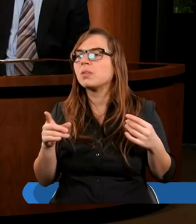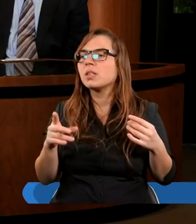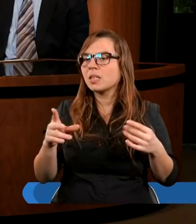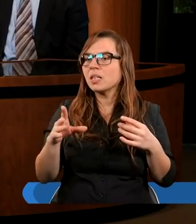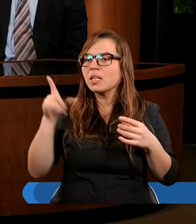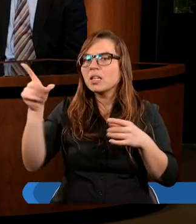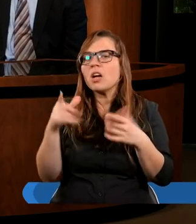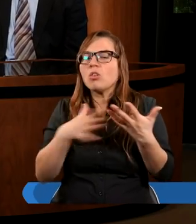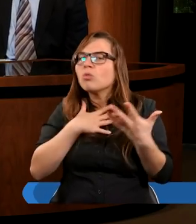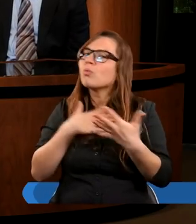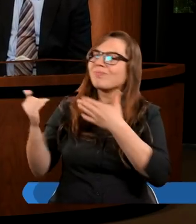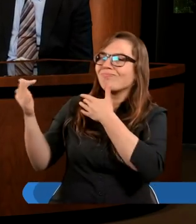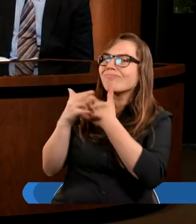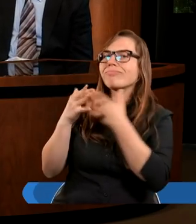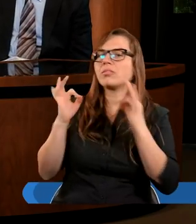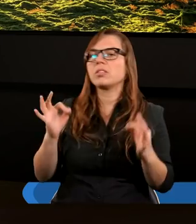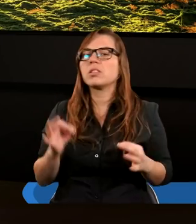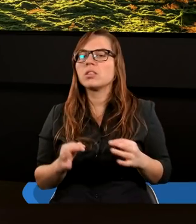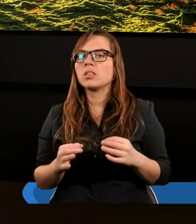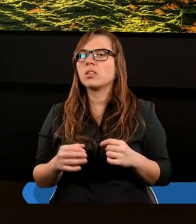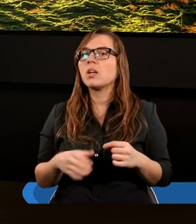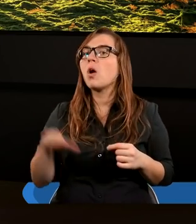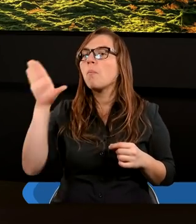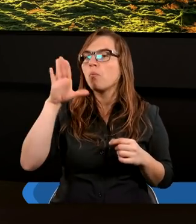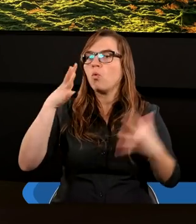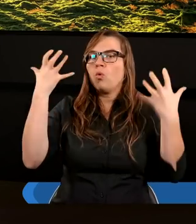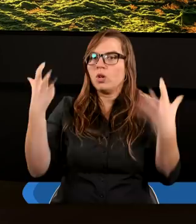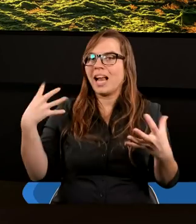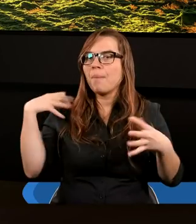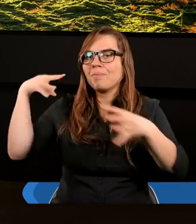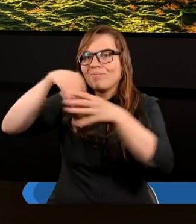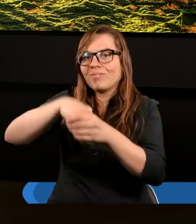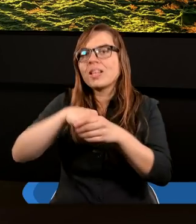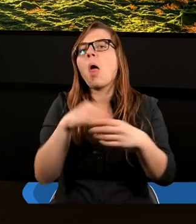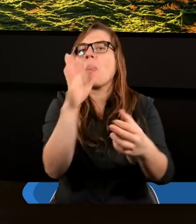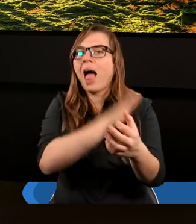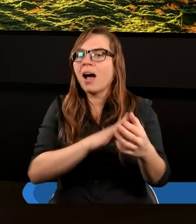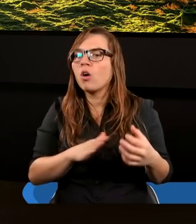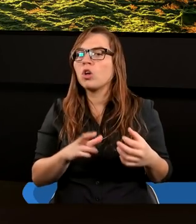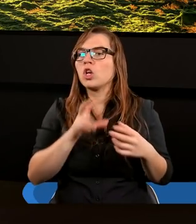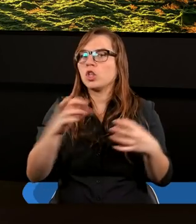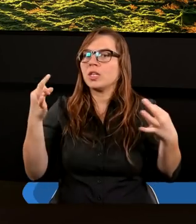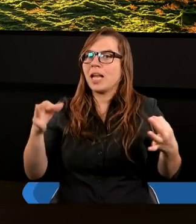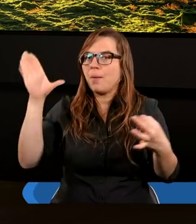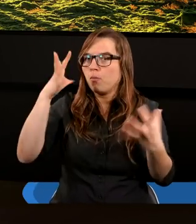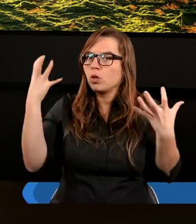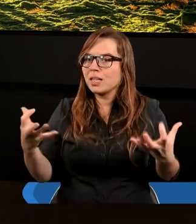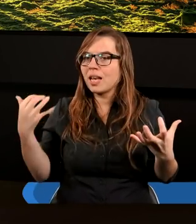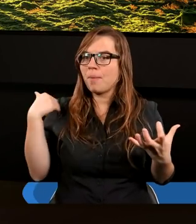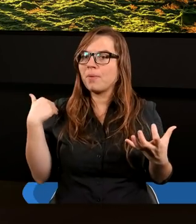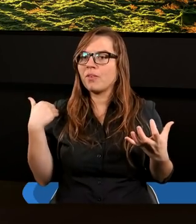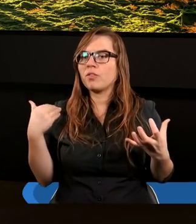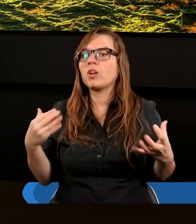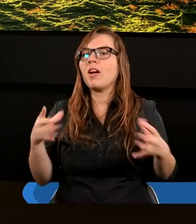Boga, nic więcej nie trzeba. Bóg wtedy chciał być wśród narodu, swojego wybranego. A czy teraz Bóg chce być